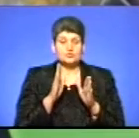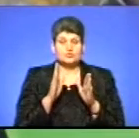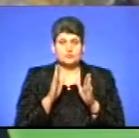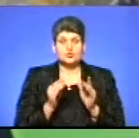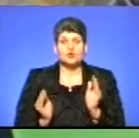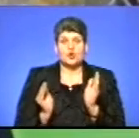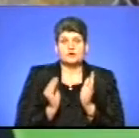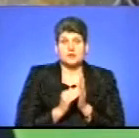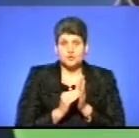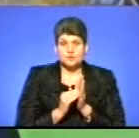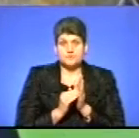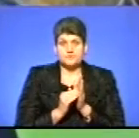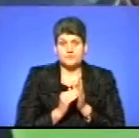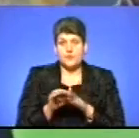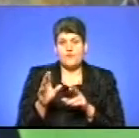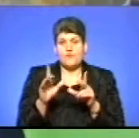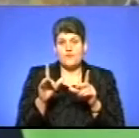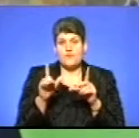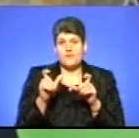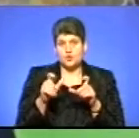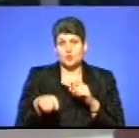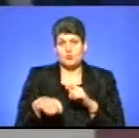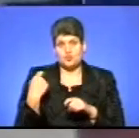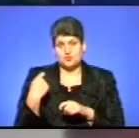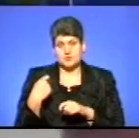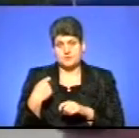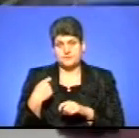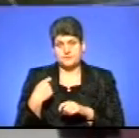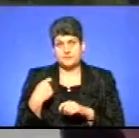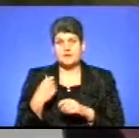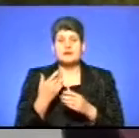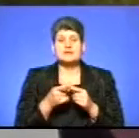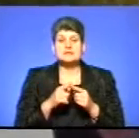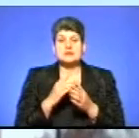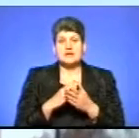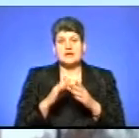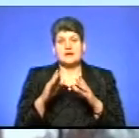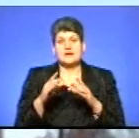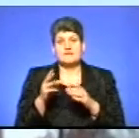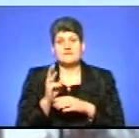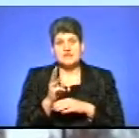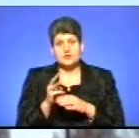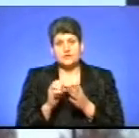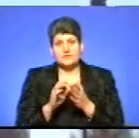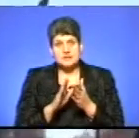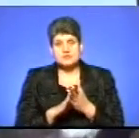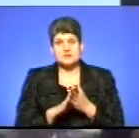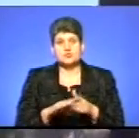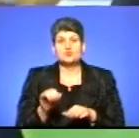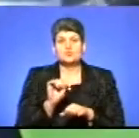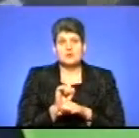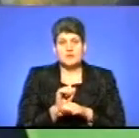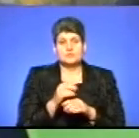постанови додається саме фото правопорушення його. Ідеться відеофіксація, потім зупиняється, і потім водію